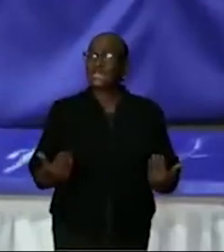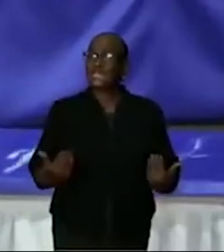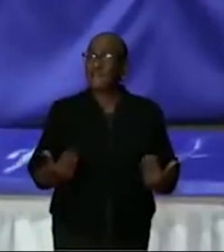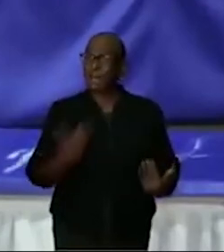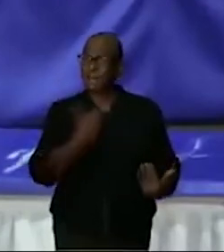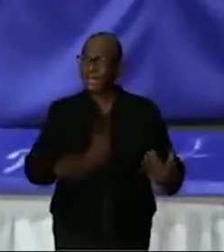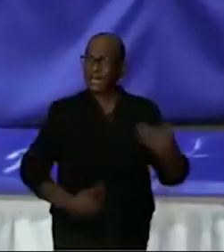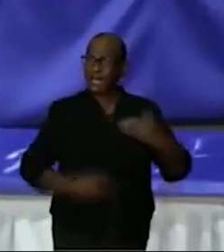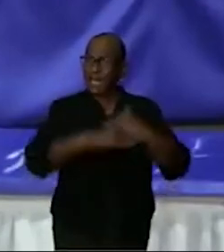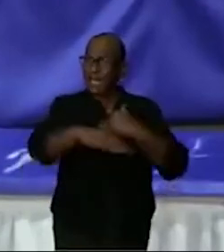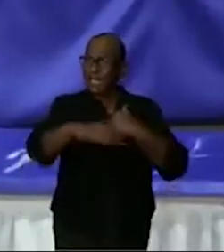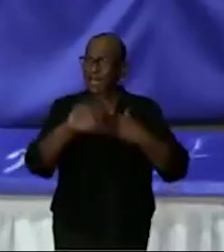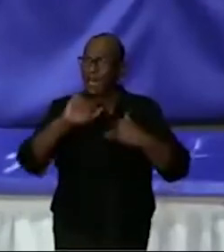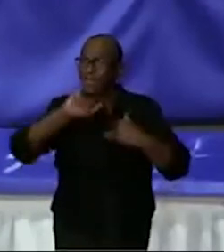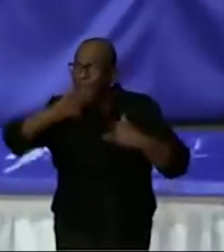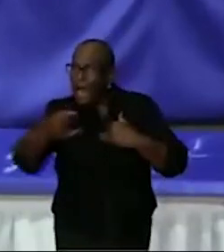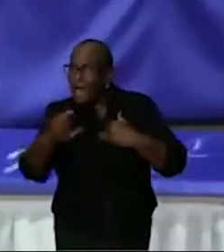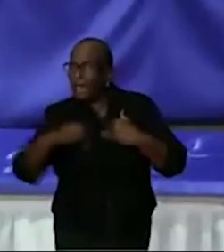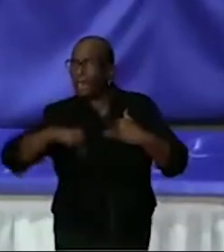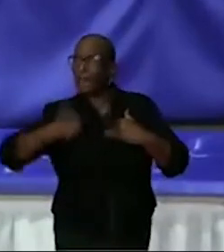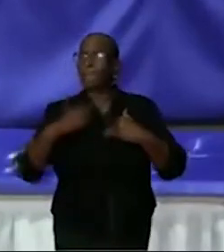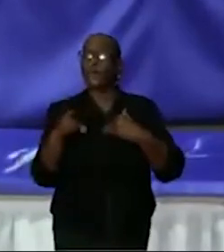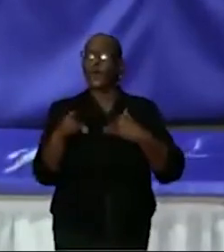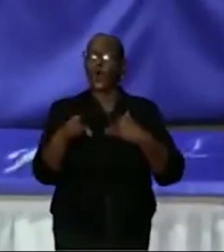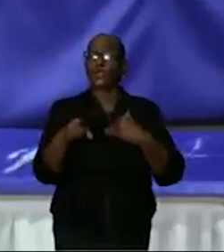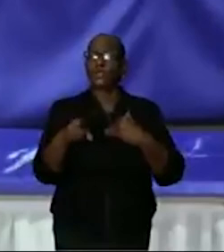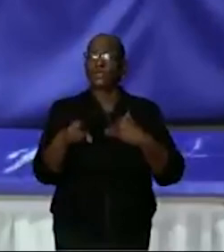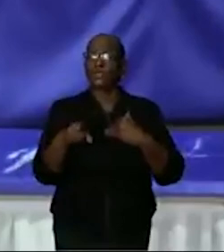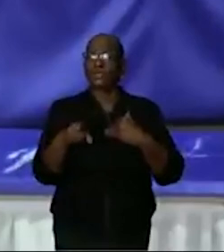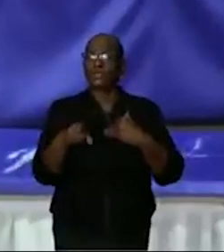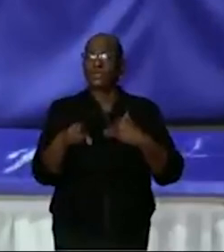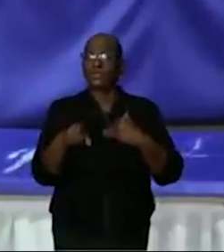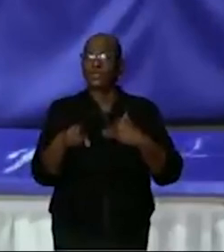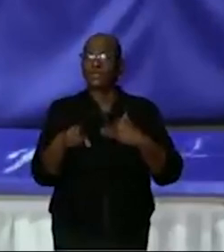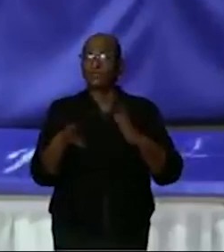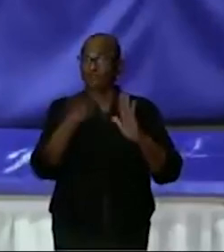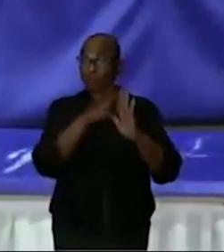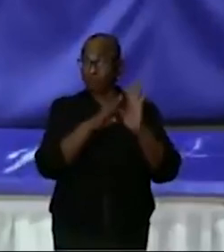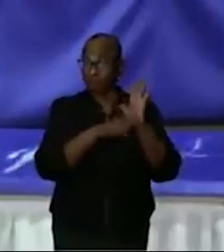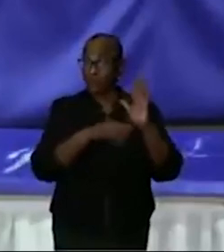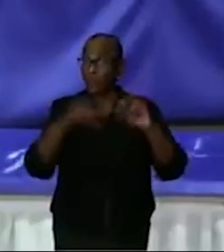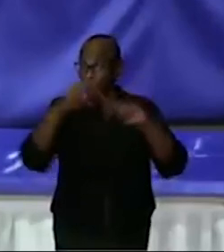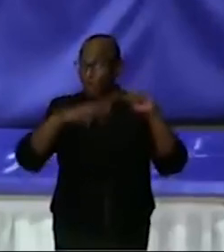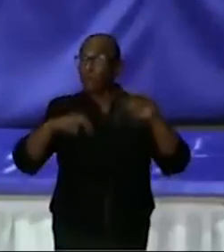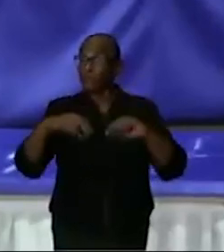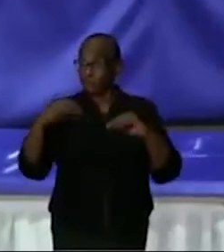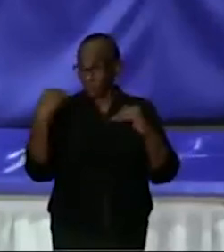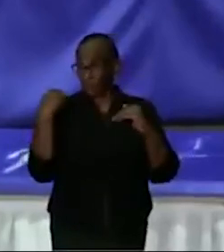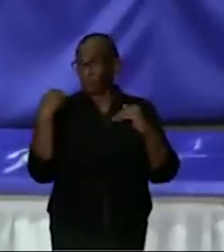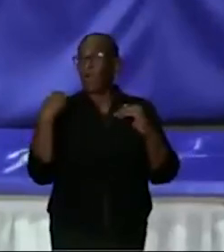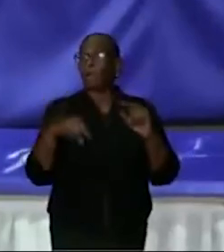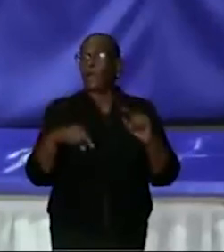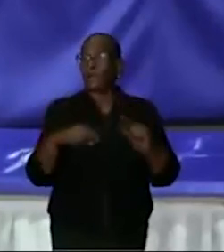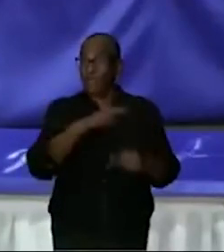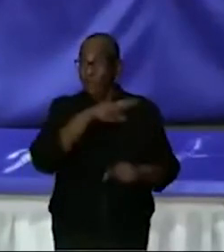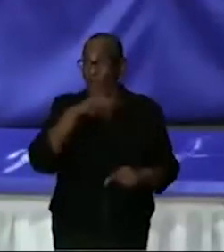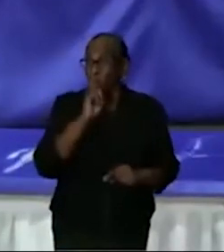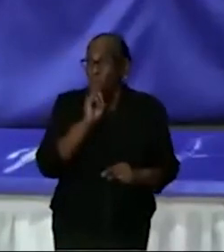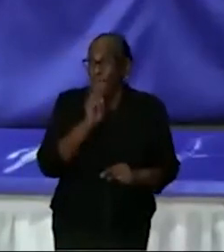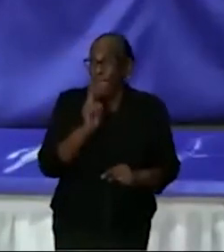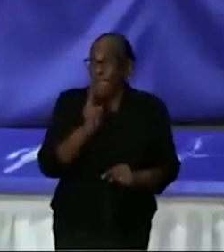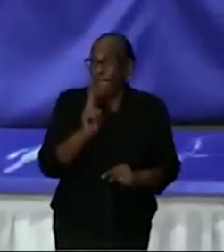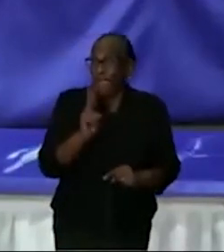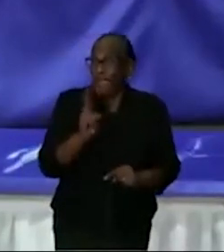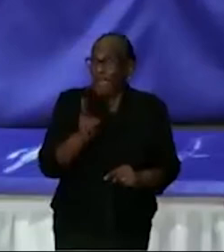ruileren. Dus dat is wel een tijdje geleden. Dus dat hebben ze aangegeven in een recent onderzoek. Dus we moeten er echt wel helemaal op